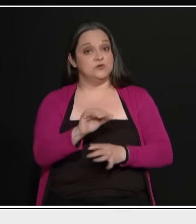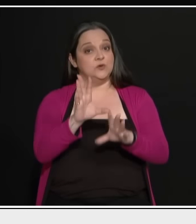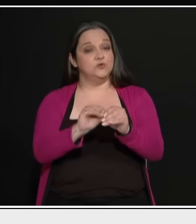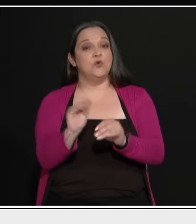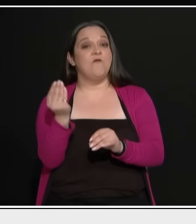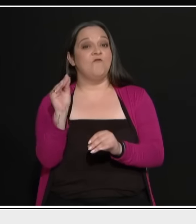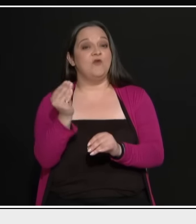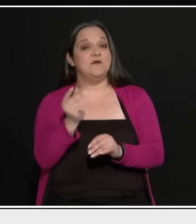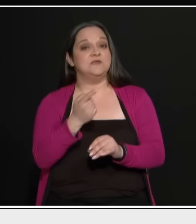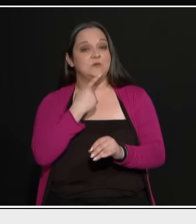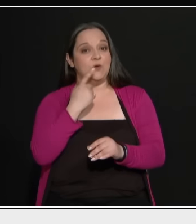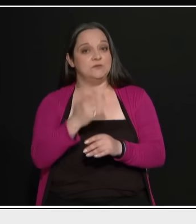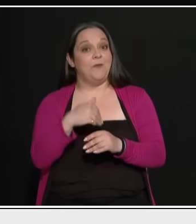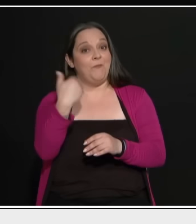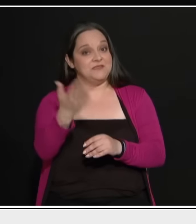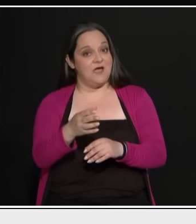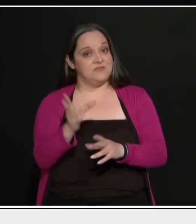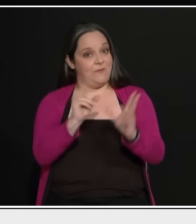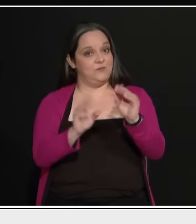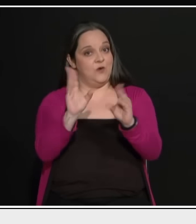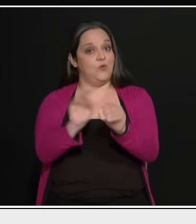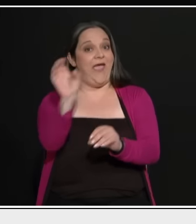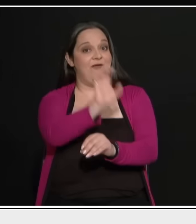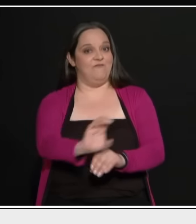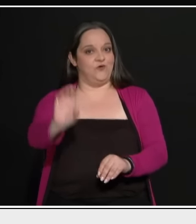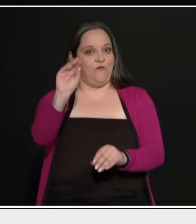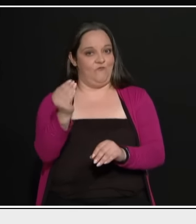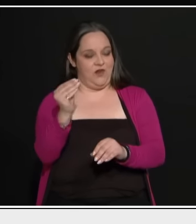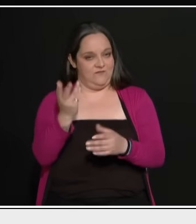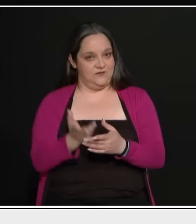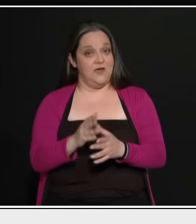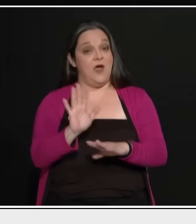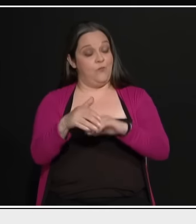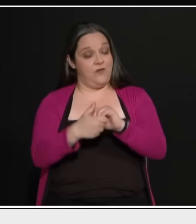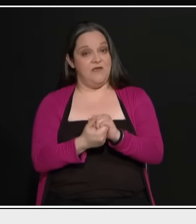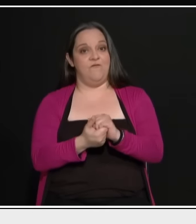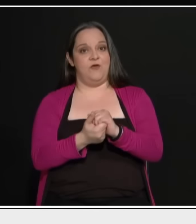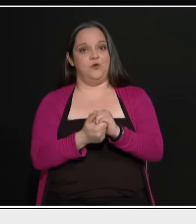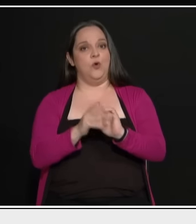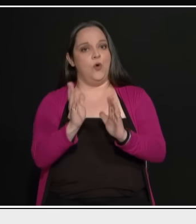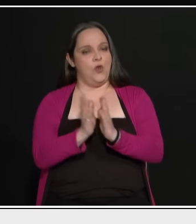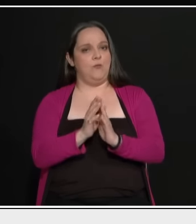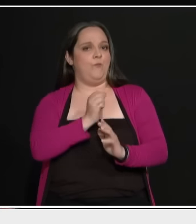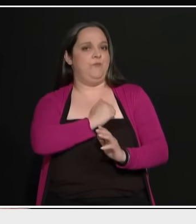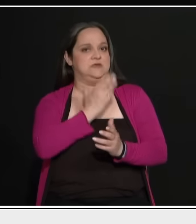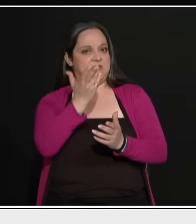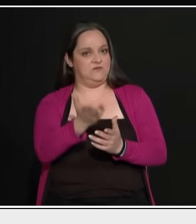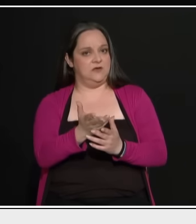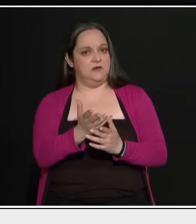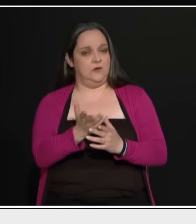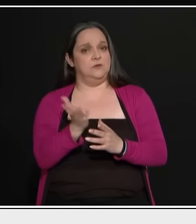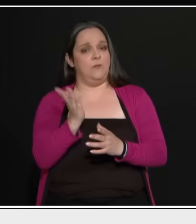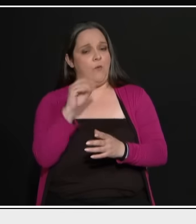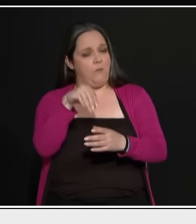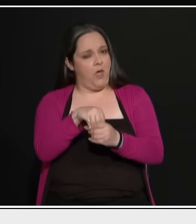βουλευτές, αν και μετά θα πάμε στους ευρωβουλευτές, γιατί έχουμε ευρωεκλογές, αλλά έχει ενδιαφέρον η γνώμη και η ανάλυσή σας, επειδή το έχετε δει και από